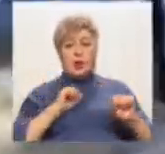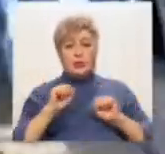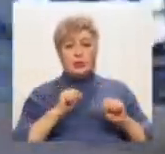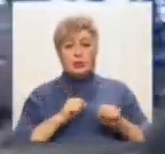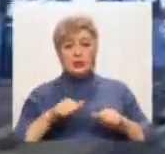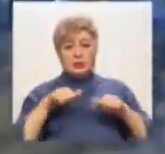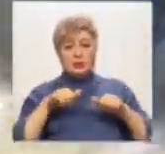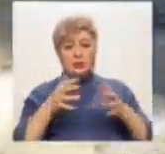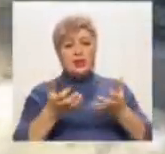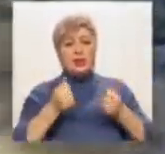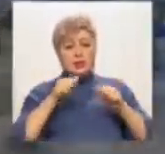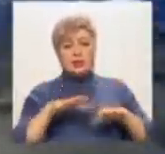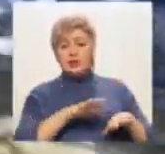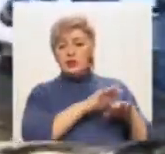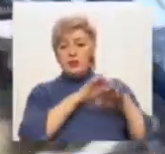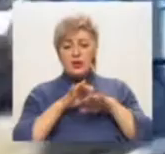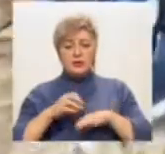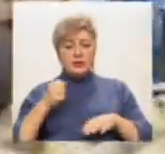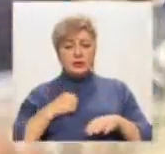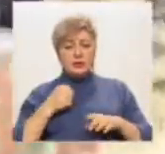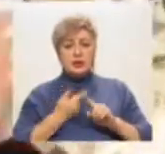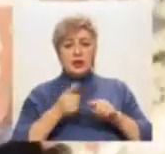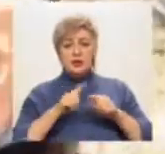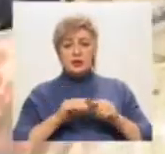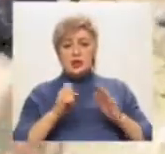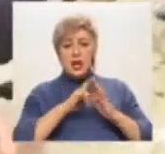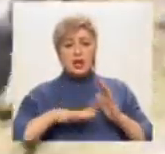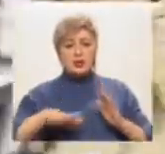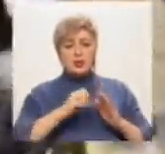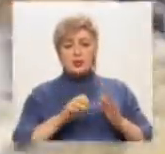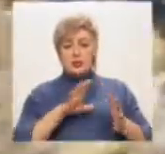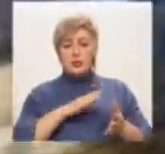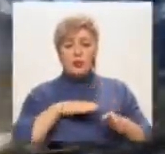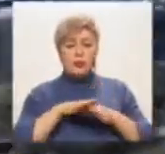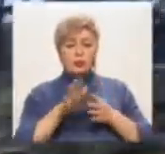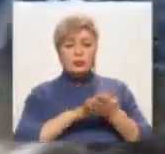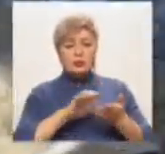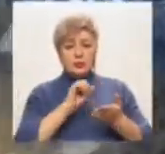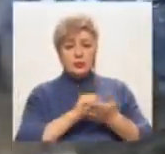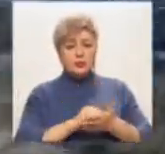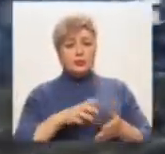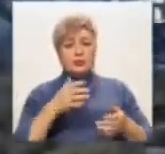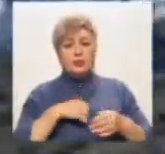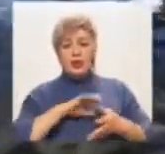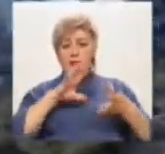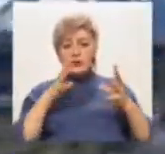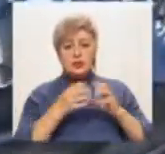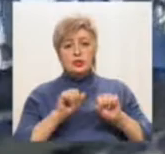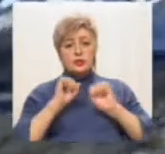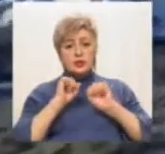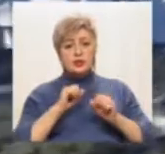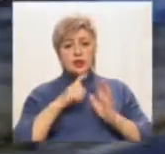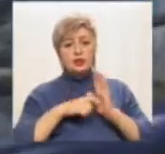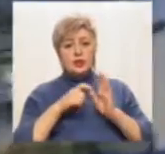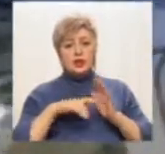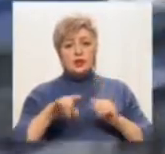України з нового терміналу. Цей об'єкт був повністю зруйнований і непридатний для оборони. Загалом, захищаючи Донецький аеропорт,